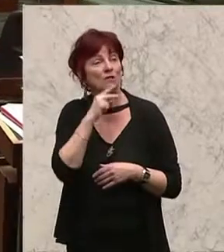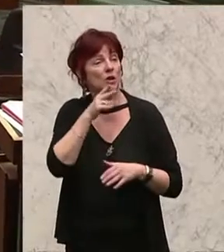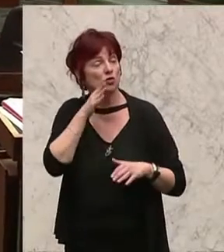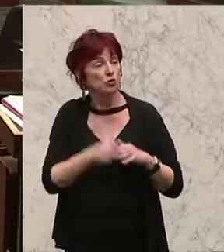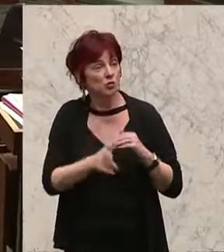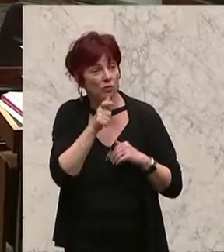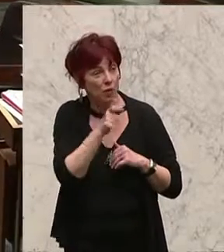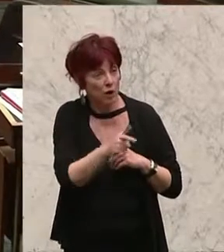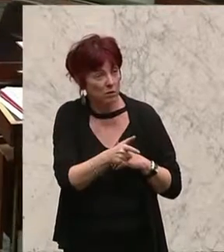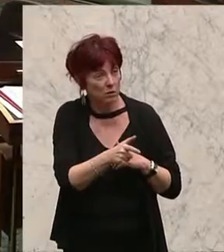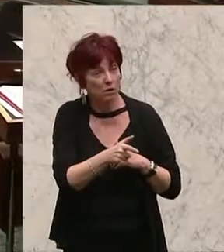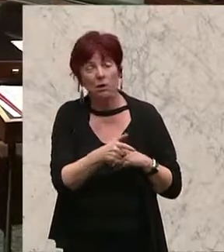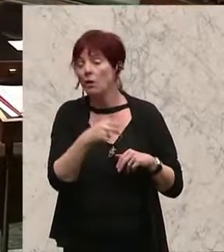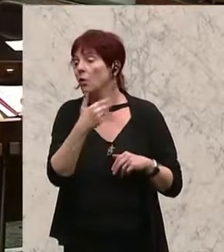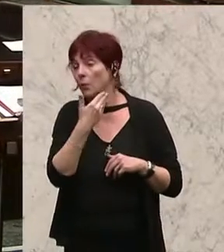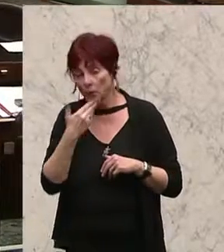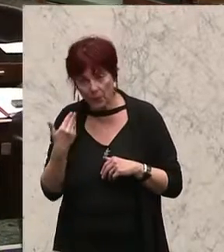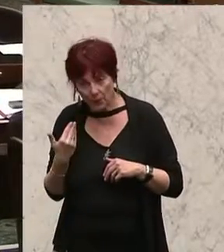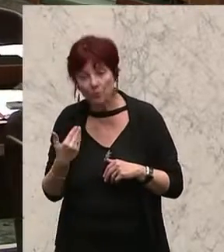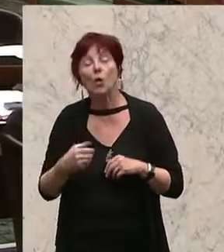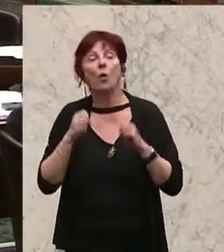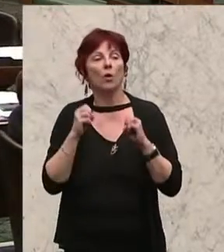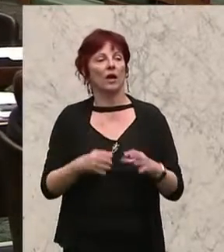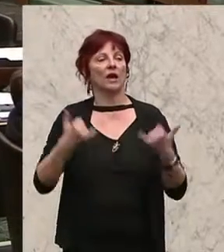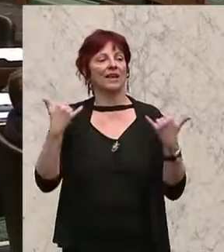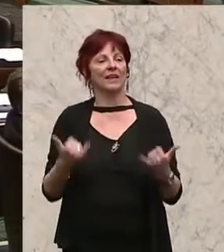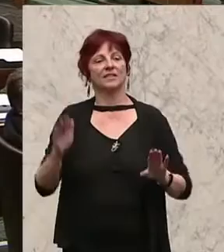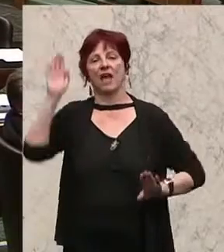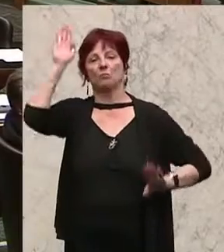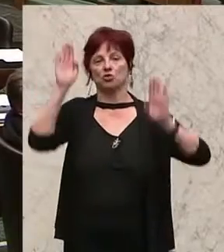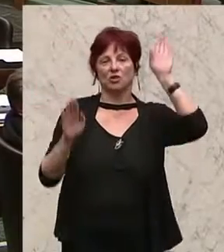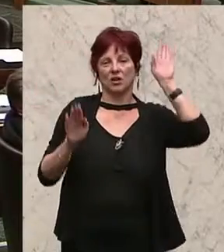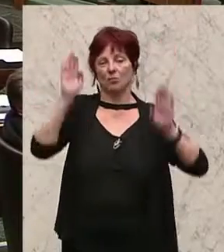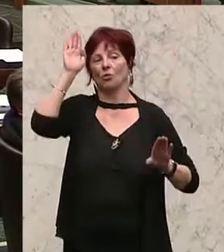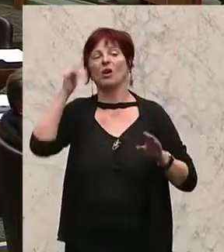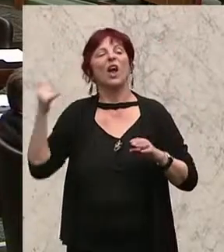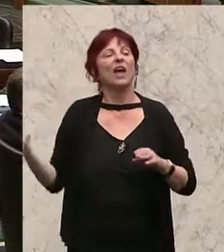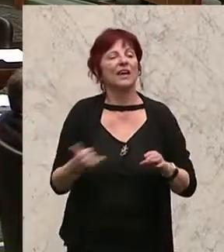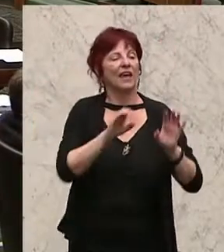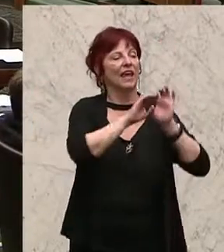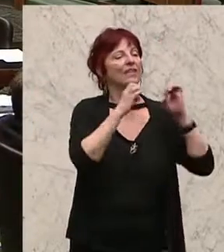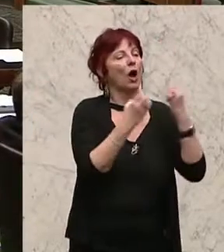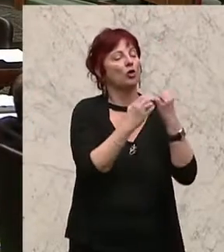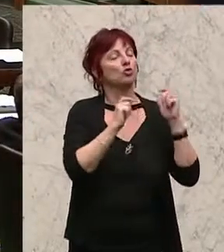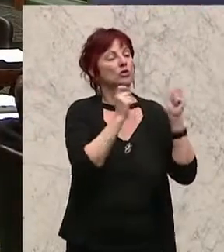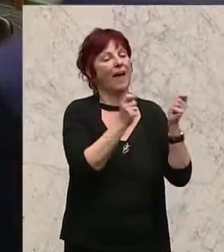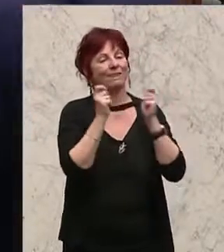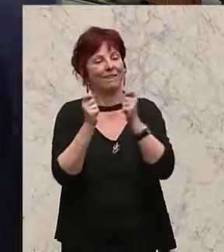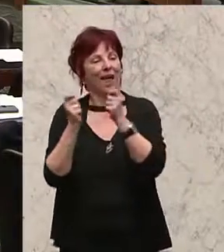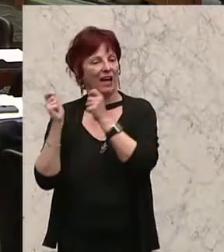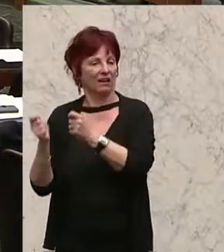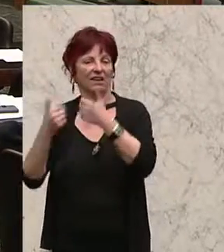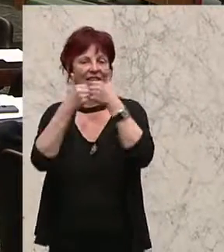Das ist nicht der Fall. Damit kommen wir nun zur Abstimmung, die ich über jeden Ausschussantrag getrennt vornehme.